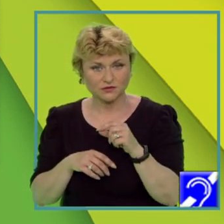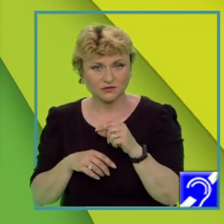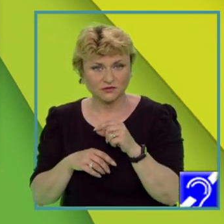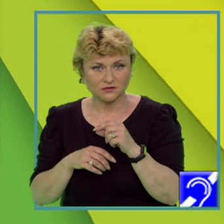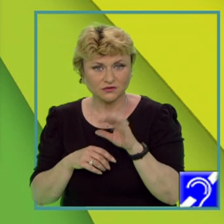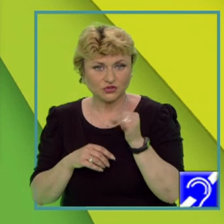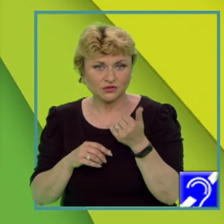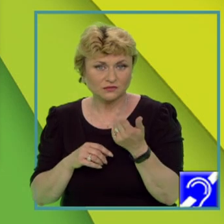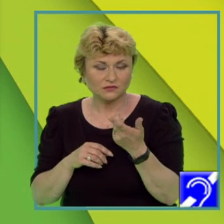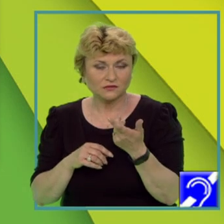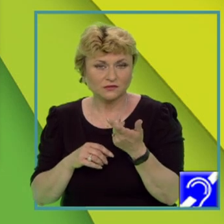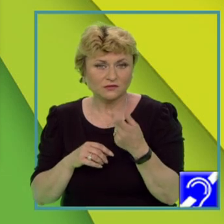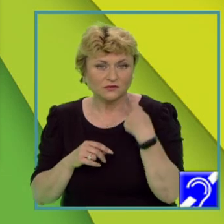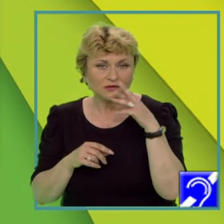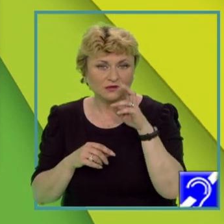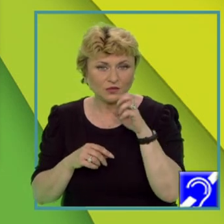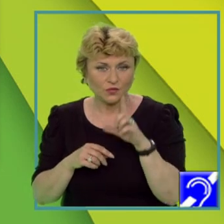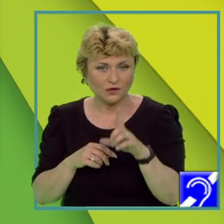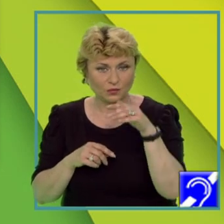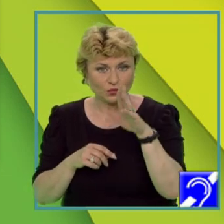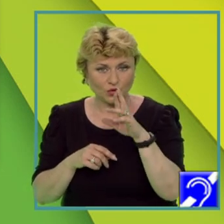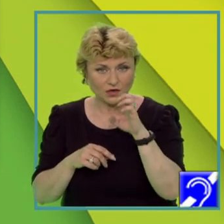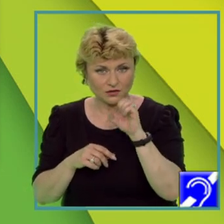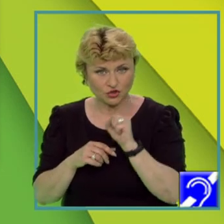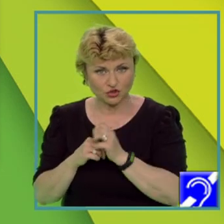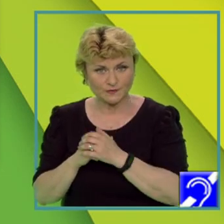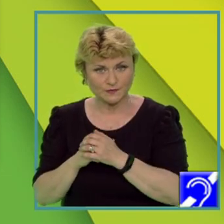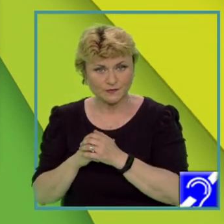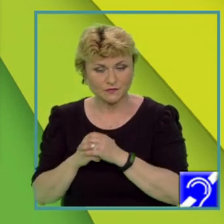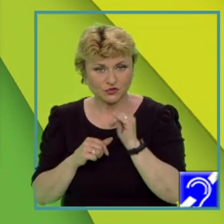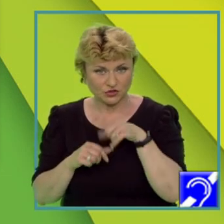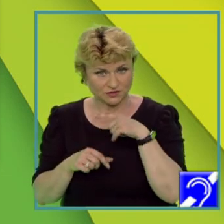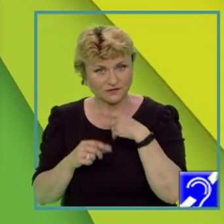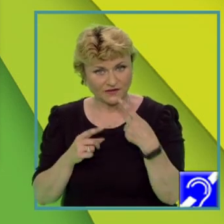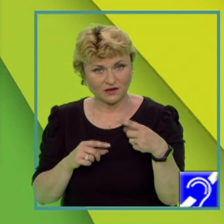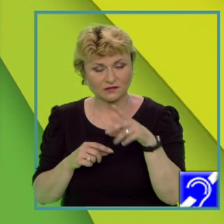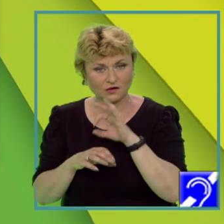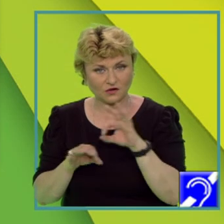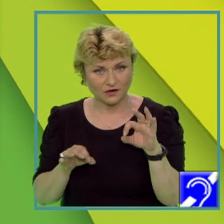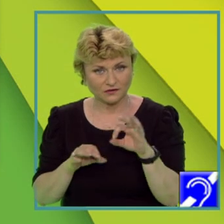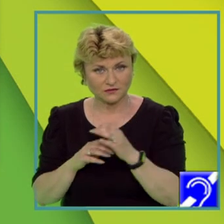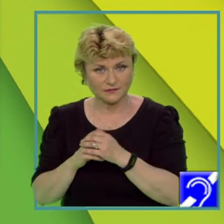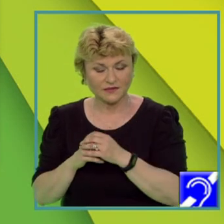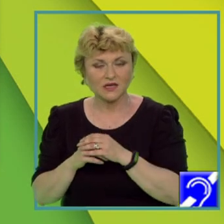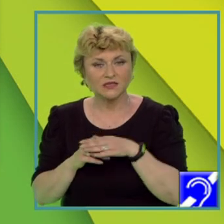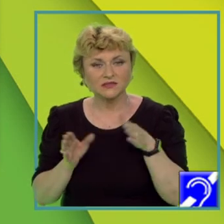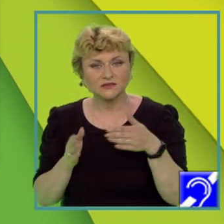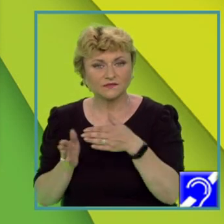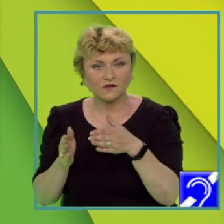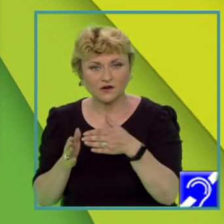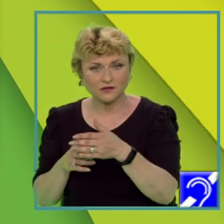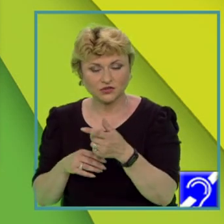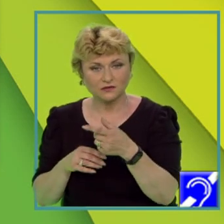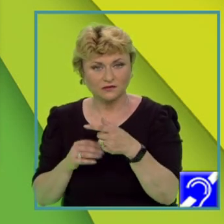râului Mureș, nici într-un caz, deci nu este o variantă corectă. Izvorește din munții Păiana